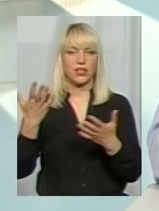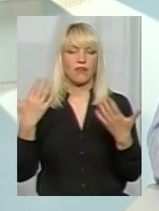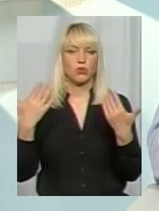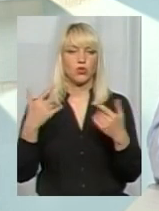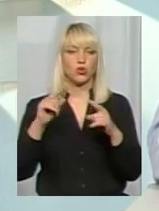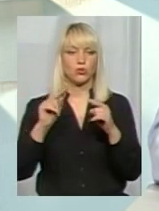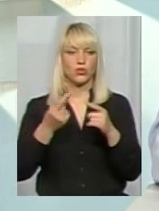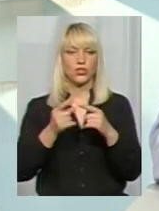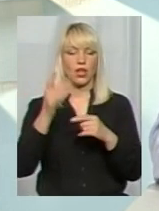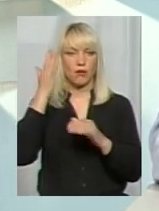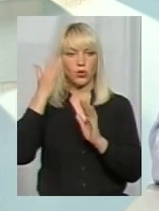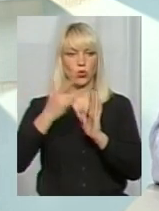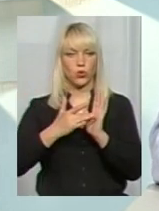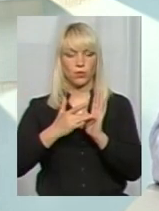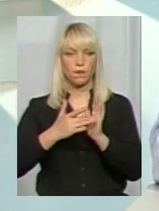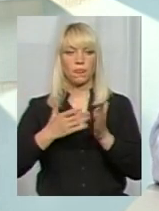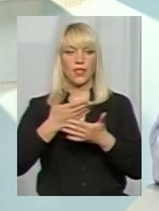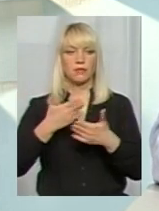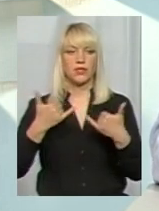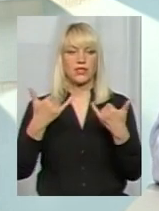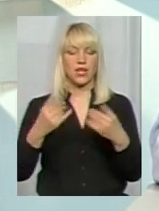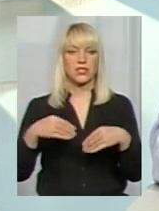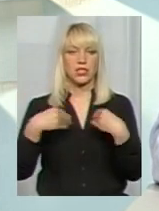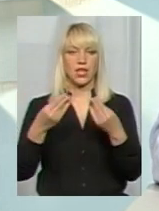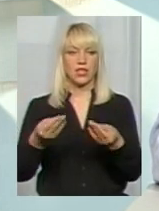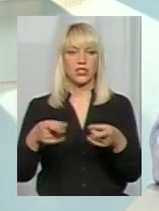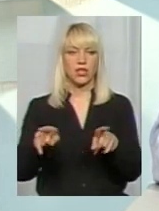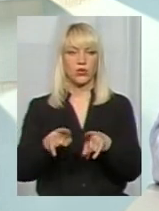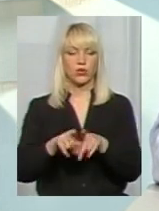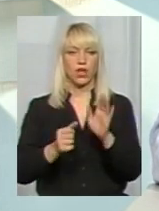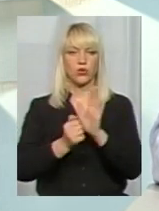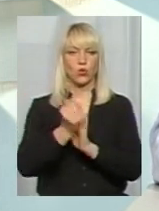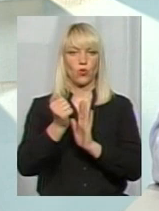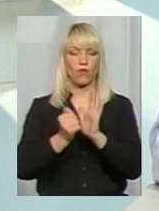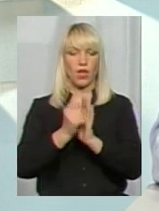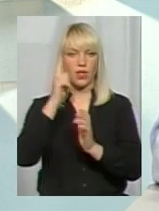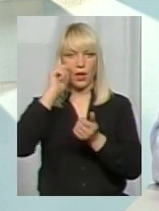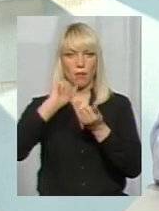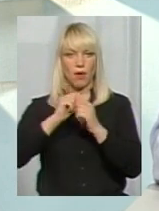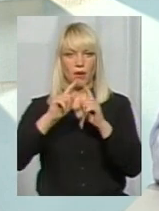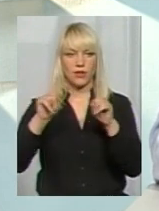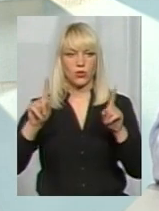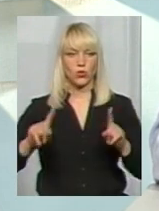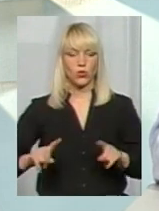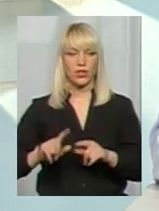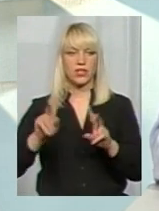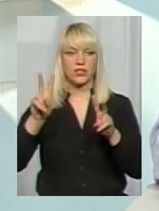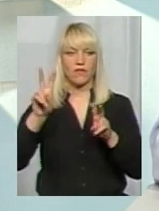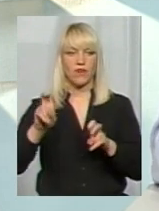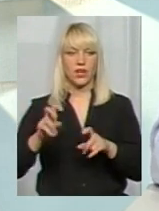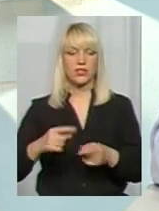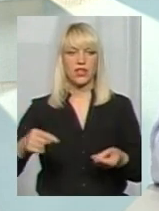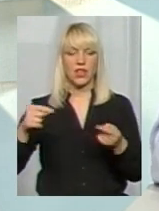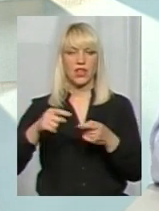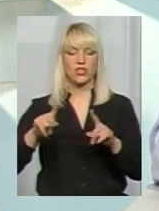Цією метою ми зараз надрукували таку пам'ятку, навіть називається належна